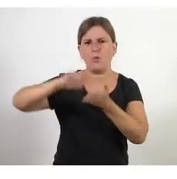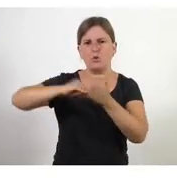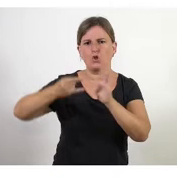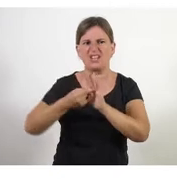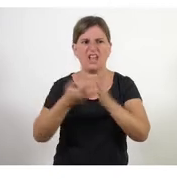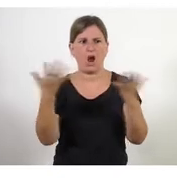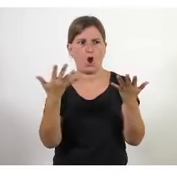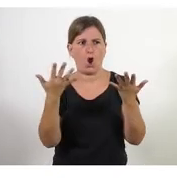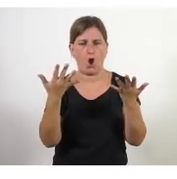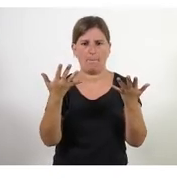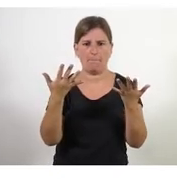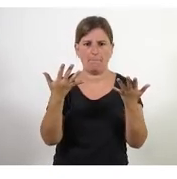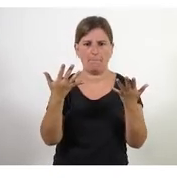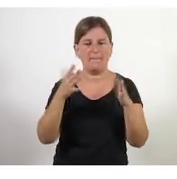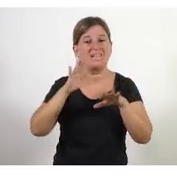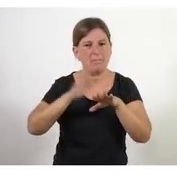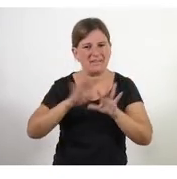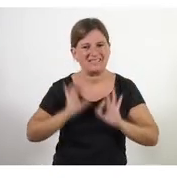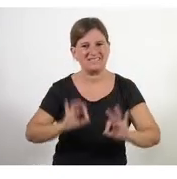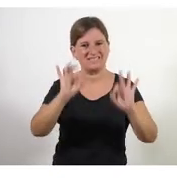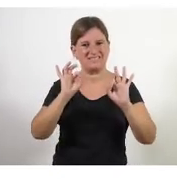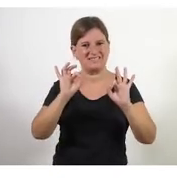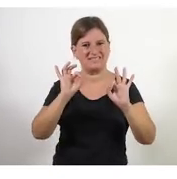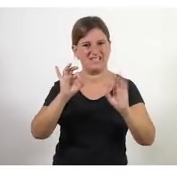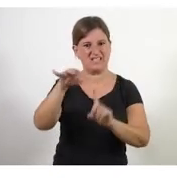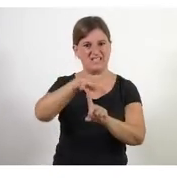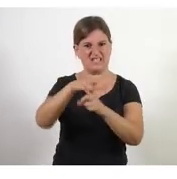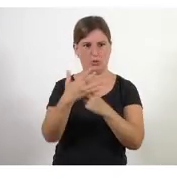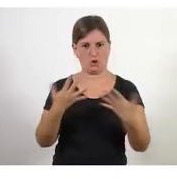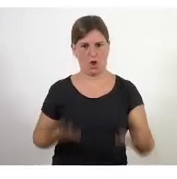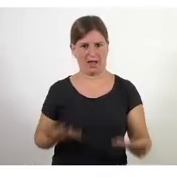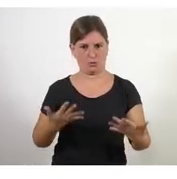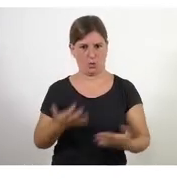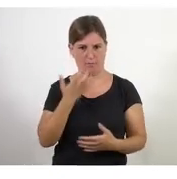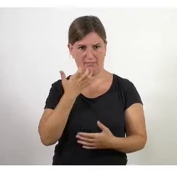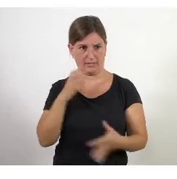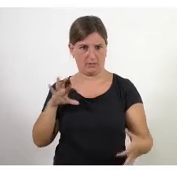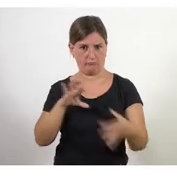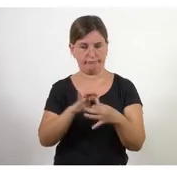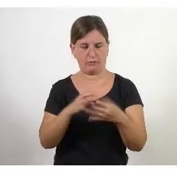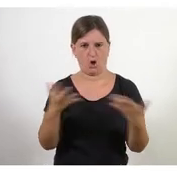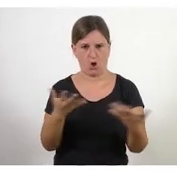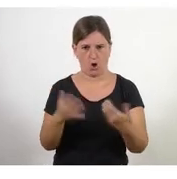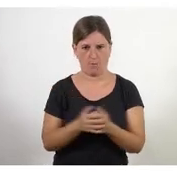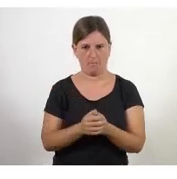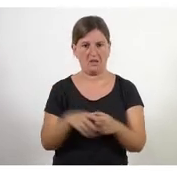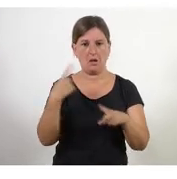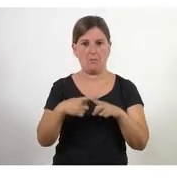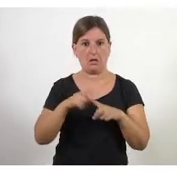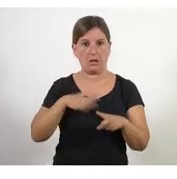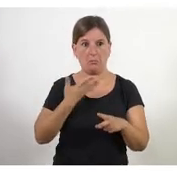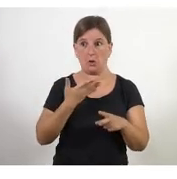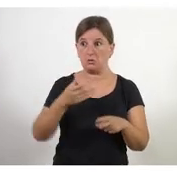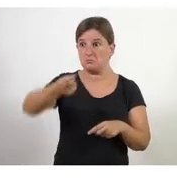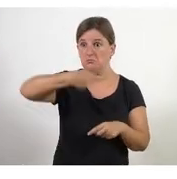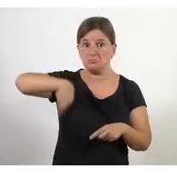existeixen al món dissenyades per entorns com el que estem visquent ara mateix i que és possible que no hagi sentit parlar mai